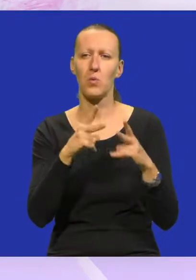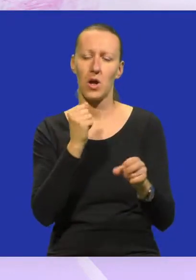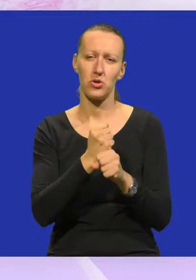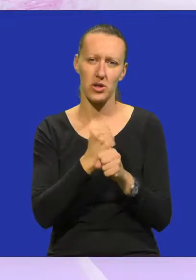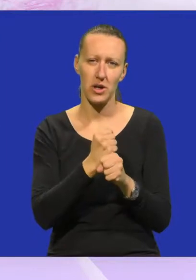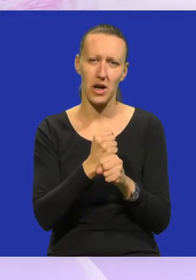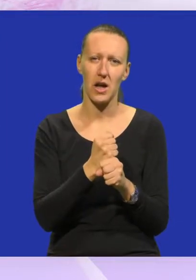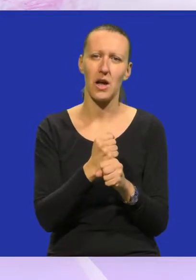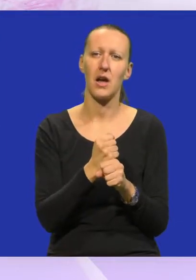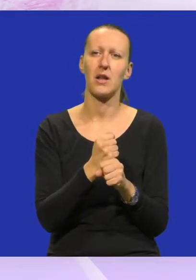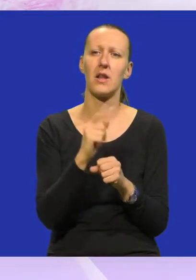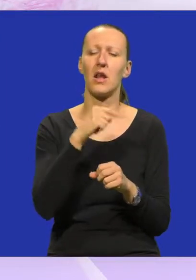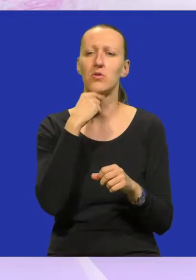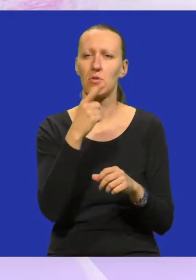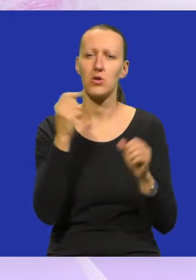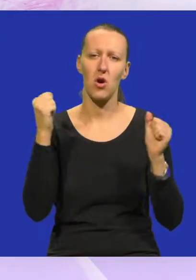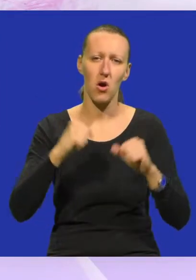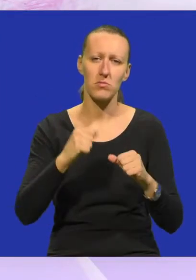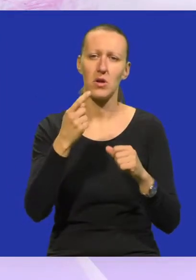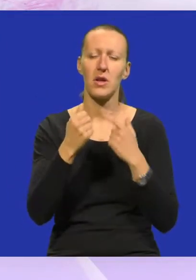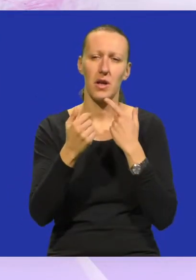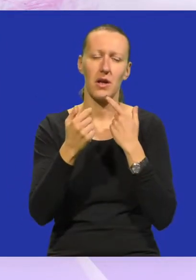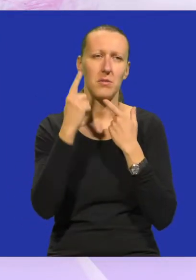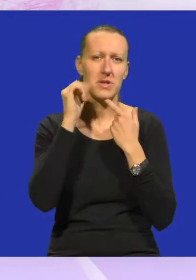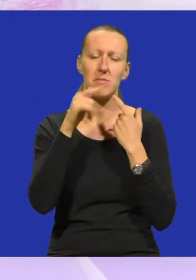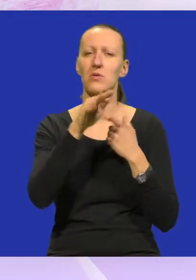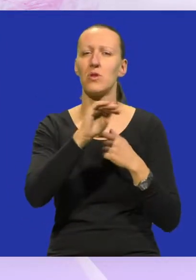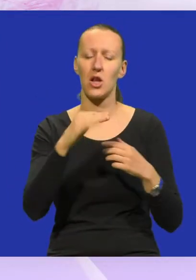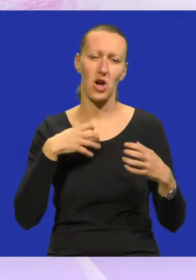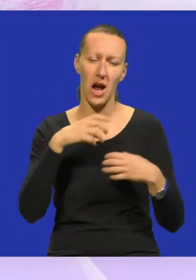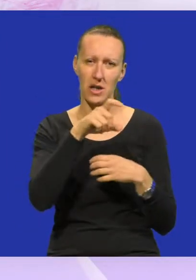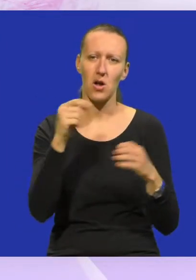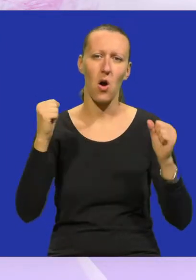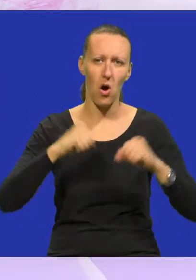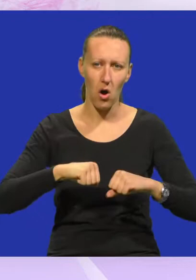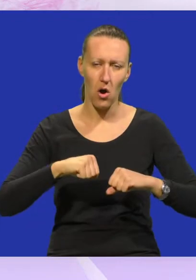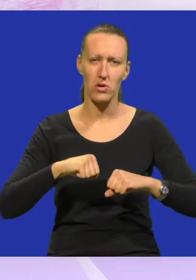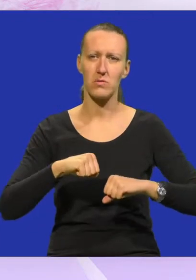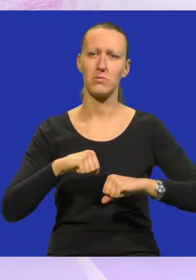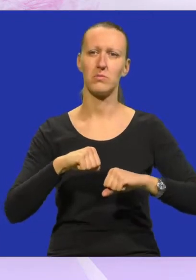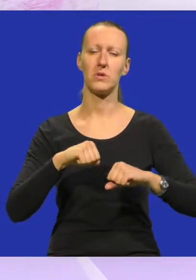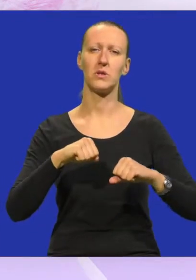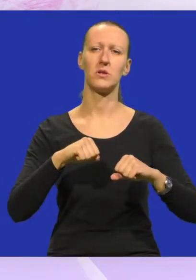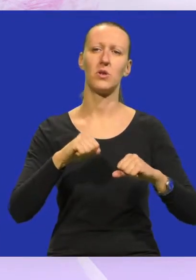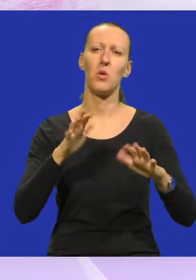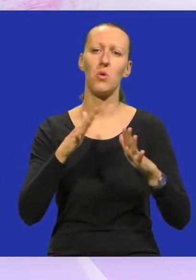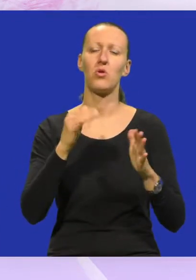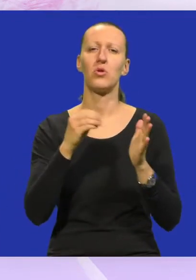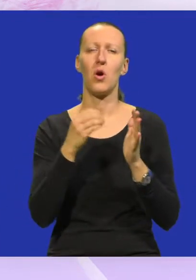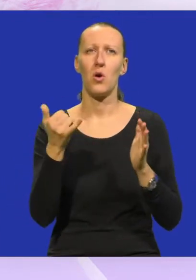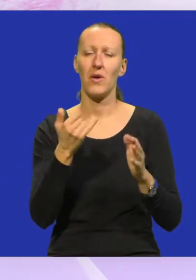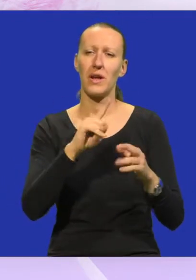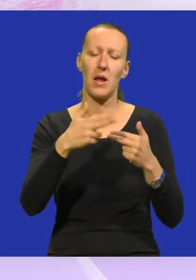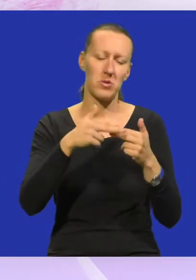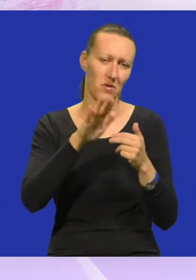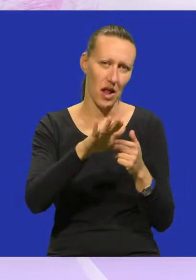radu. Neću reći ozbiljni zato što mislim da su dječje predstave vrlo ozbiljna stvar, možda im se uvijek